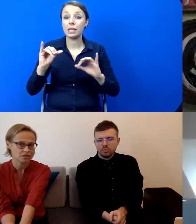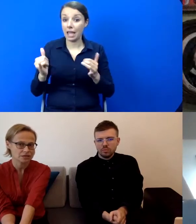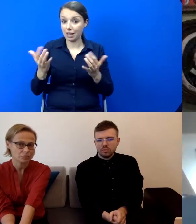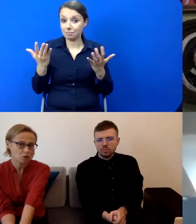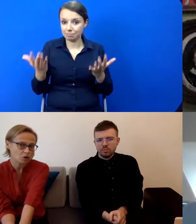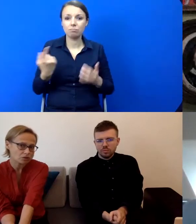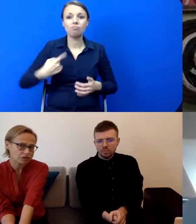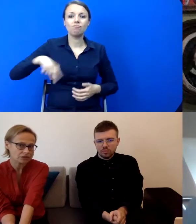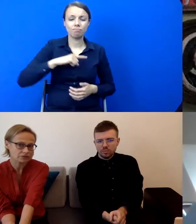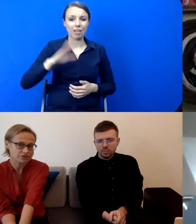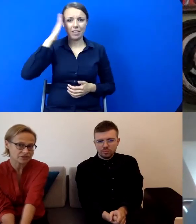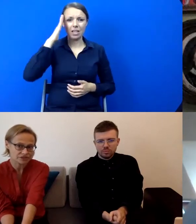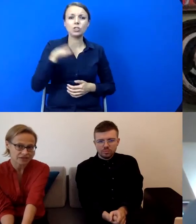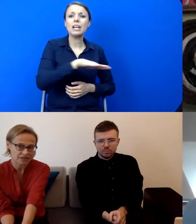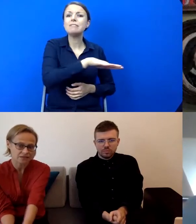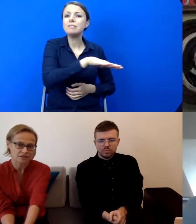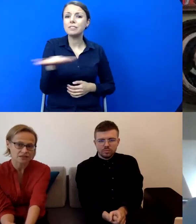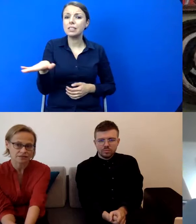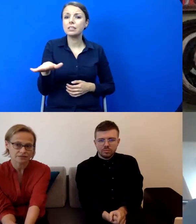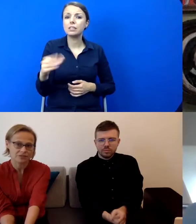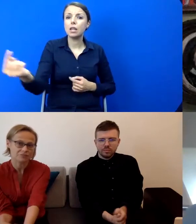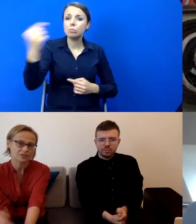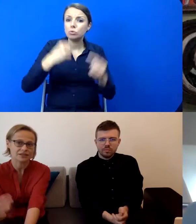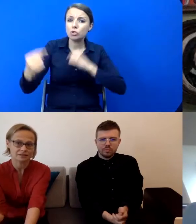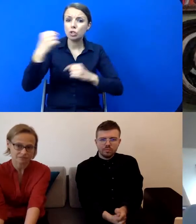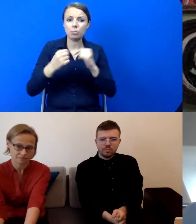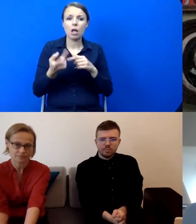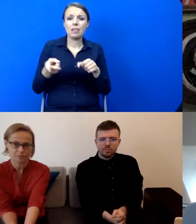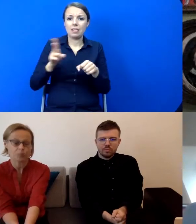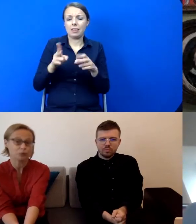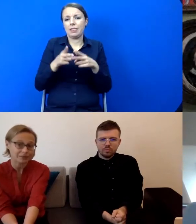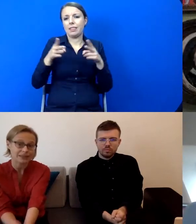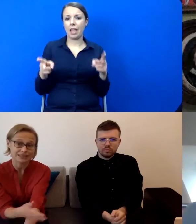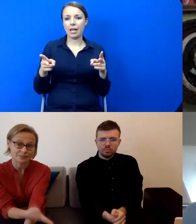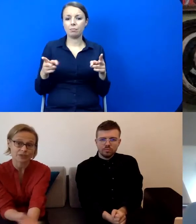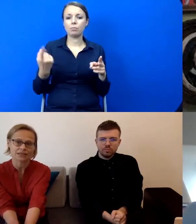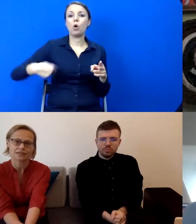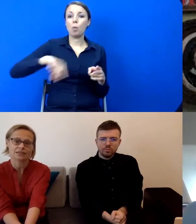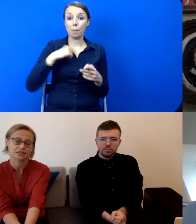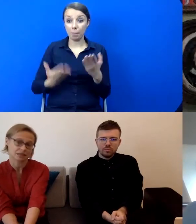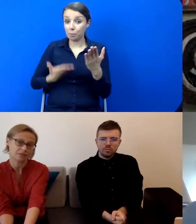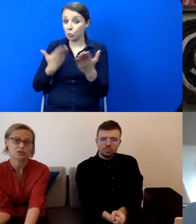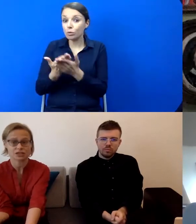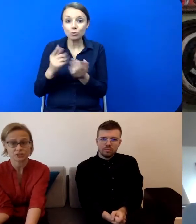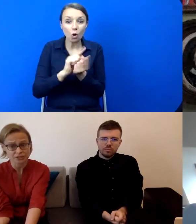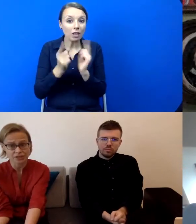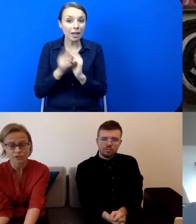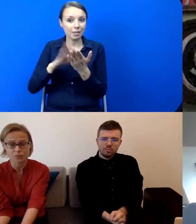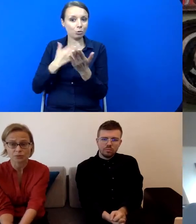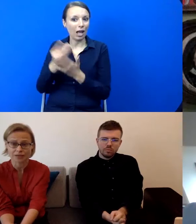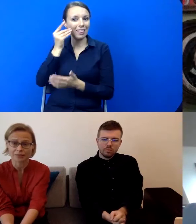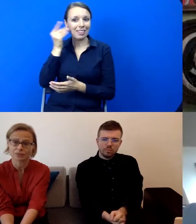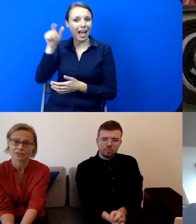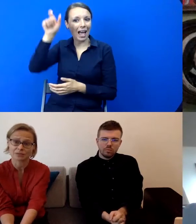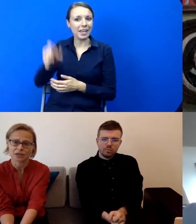mogą odwiedzić nas w tym terminie, kiedy proponujemy takie spotkanie, czy jakieś inne też